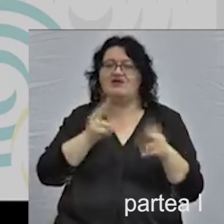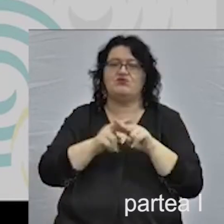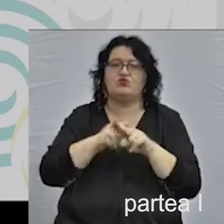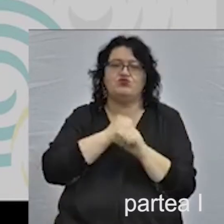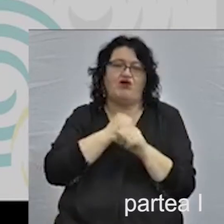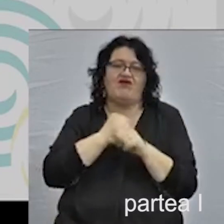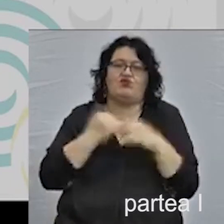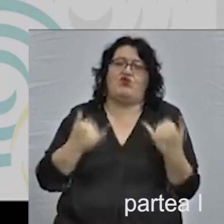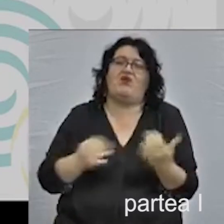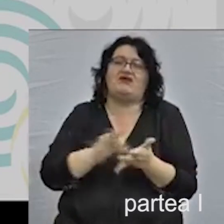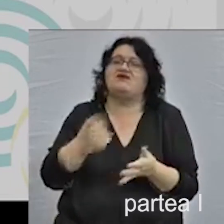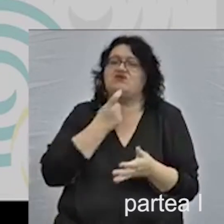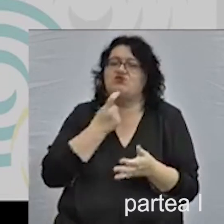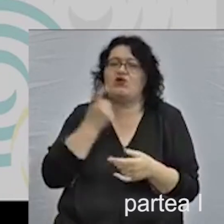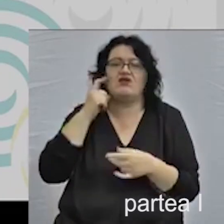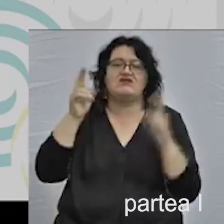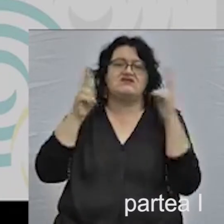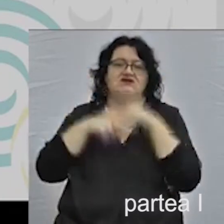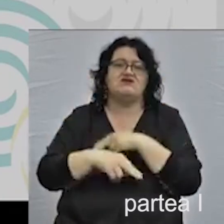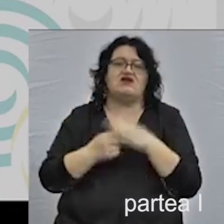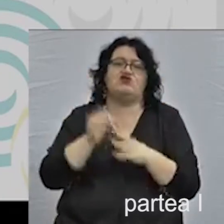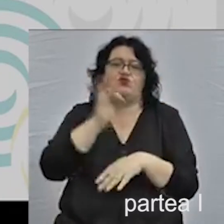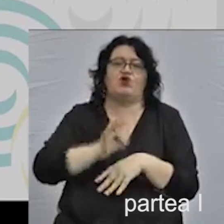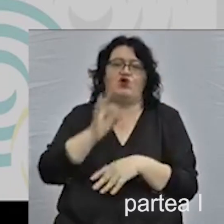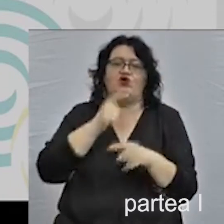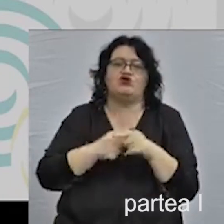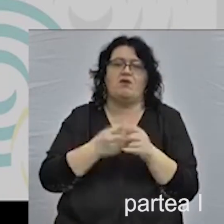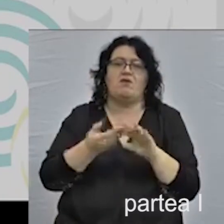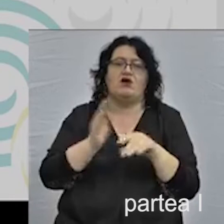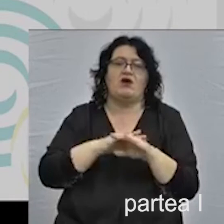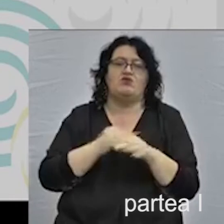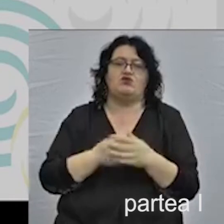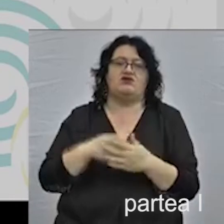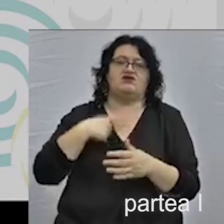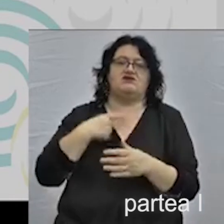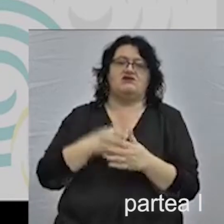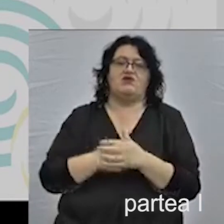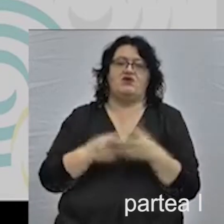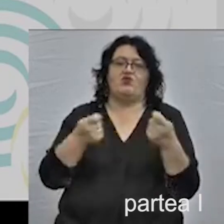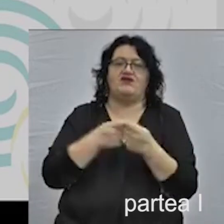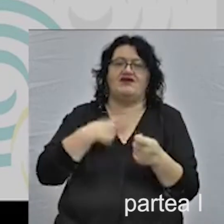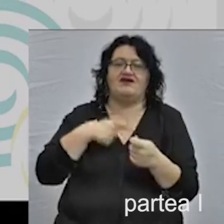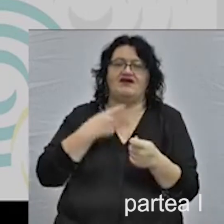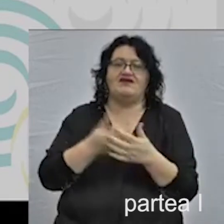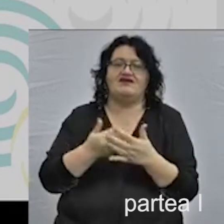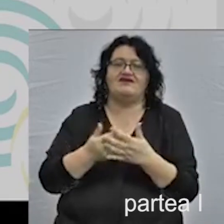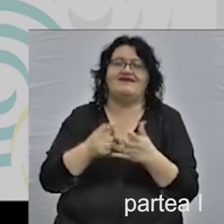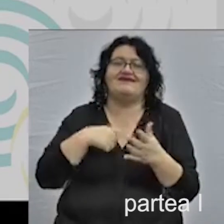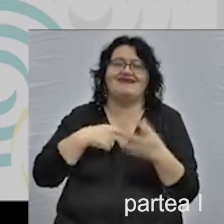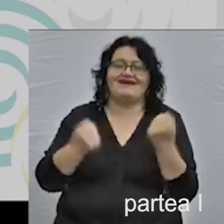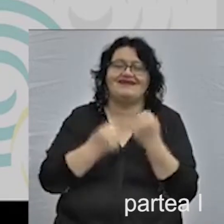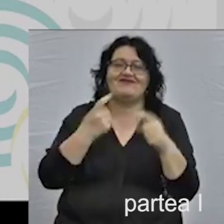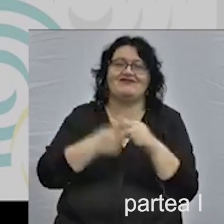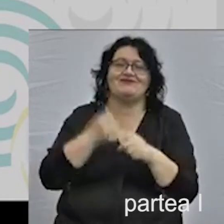avem în Timișoara, trebuie să ne considerăm norocoși și mai ales suntem foarte norocoși pentru că comunitatea de aici este vie, este activă,